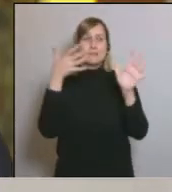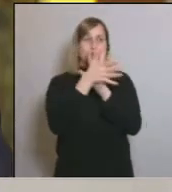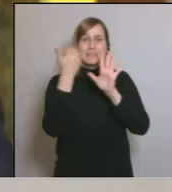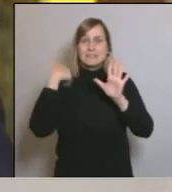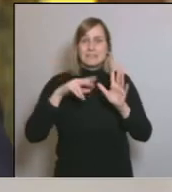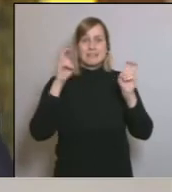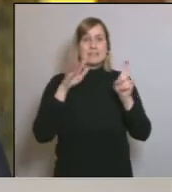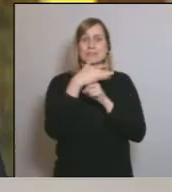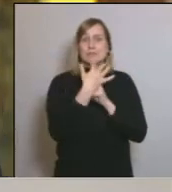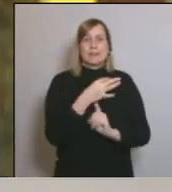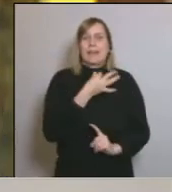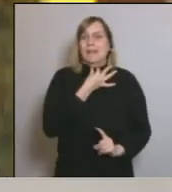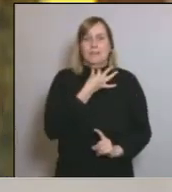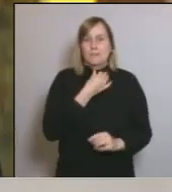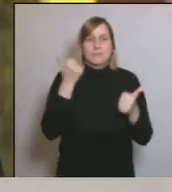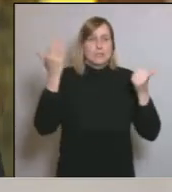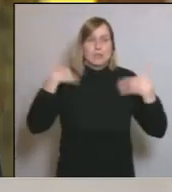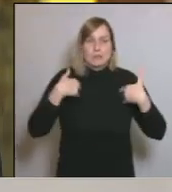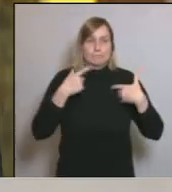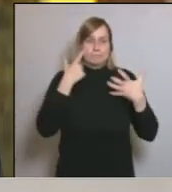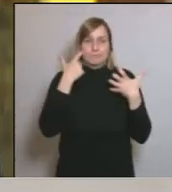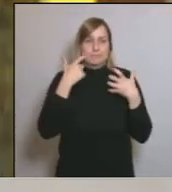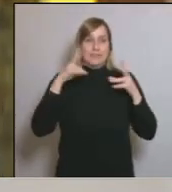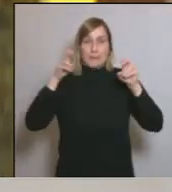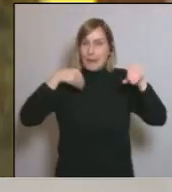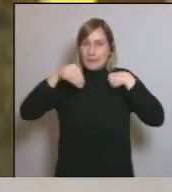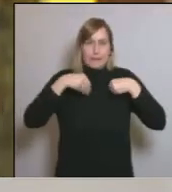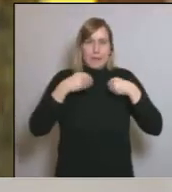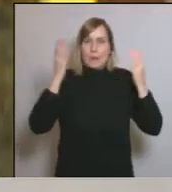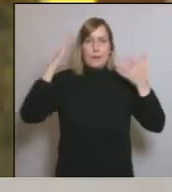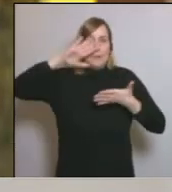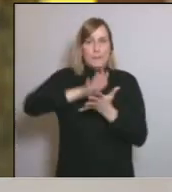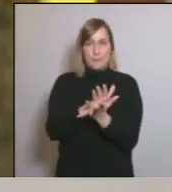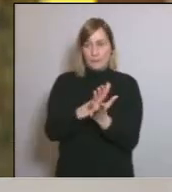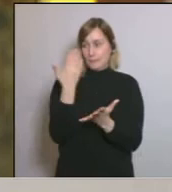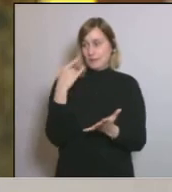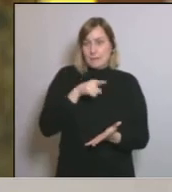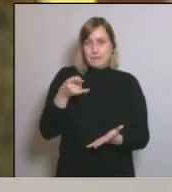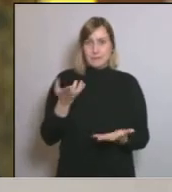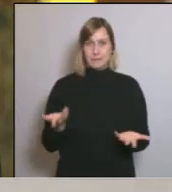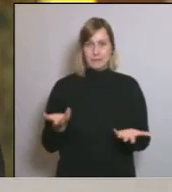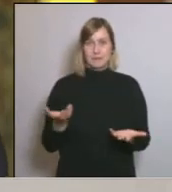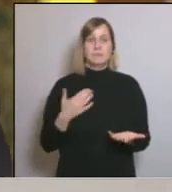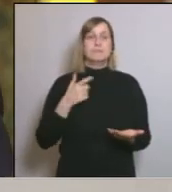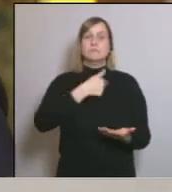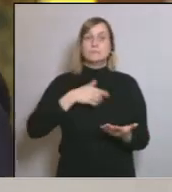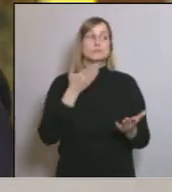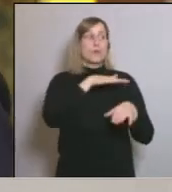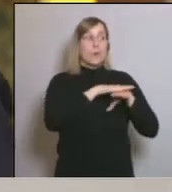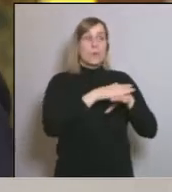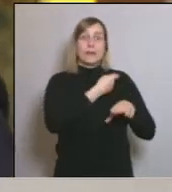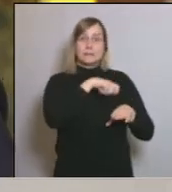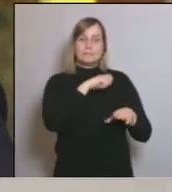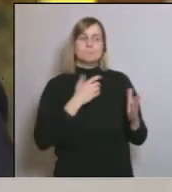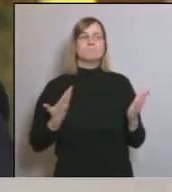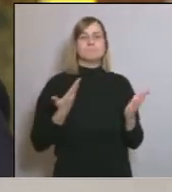de criticitat en el qual ja hem arribat aquest cap de setmana. Per això nosaltres hem proposat al govern espanyol que